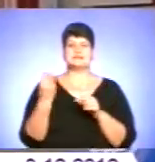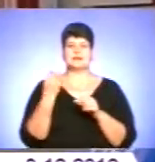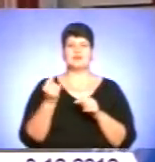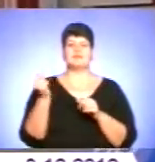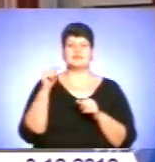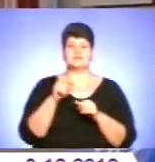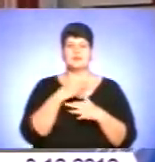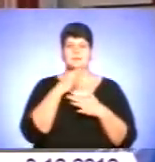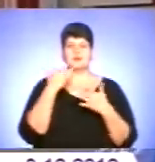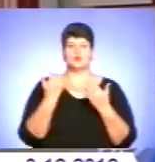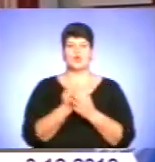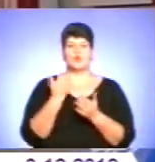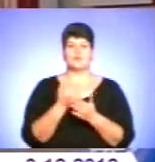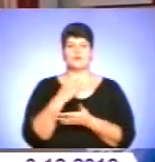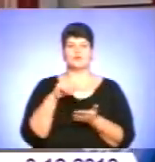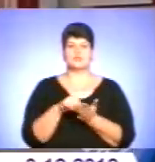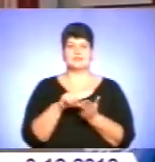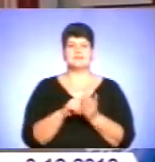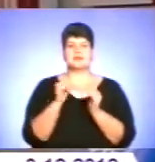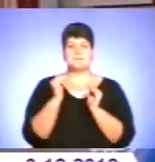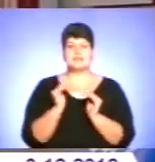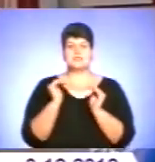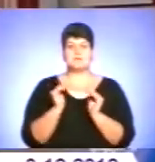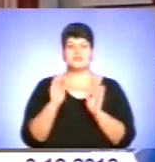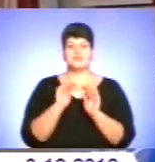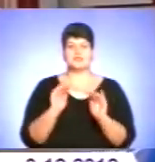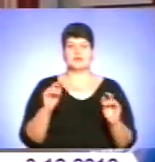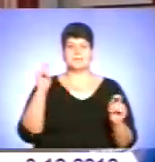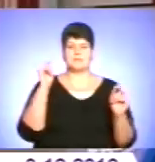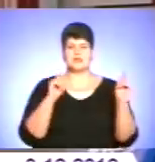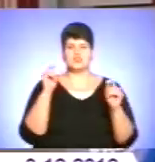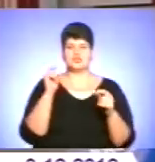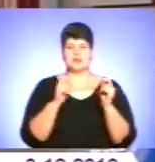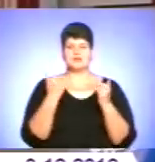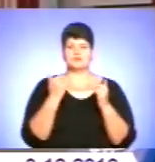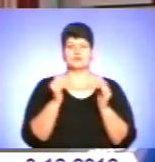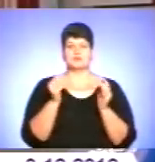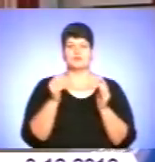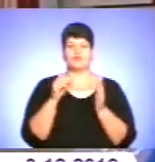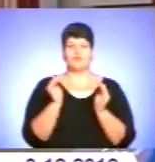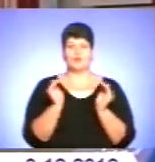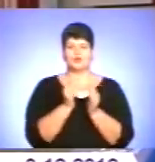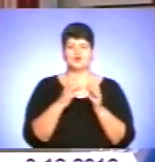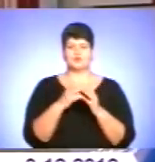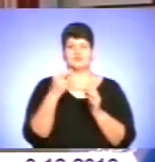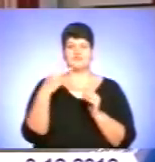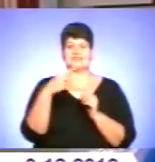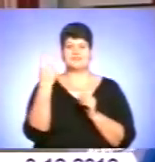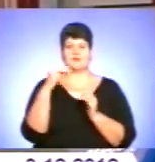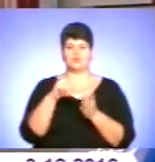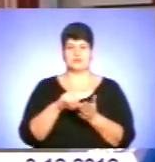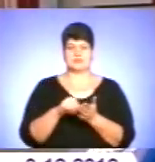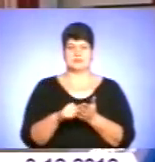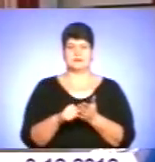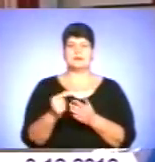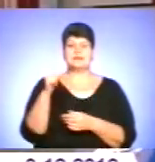нових учасників. Все менші і менші дітки приїжджають. І сьогодні в молодшій групі ми нараховуємо 22 учасники. 22. Із